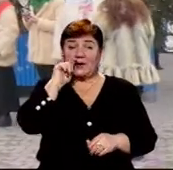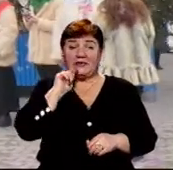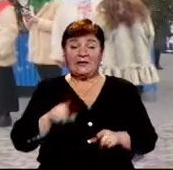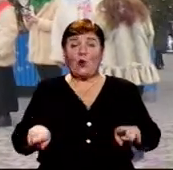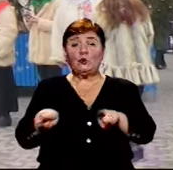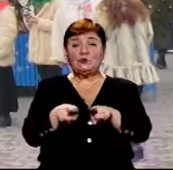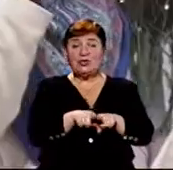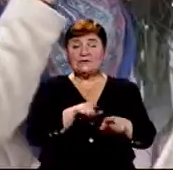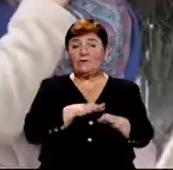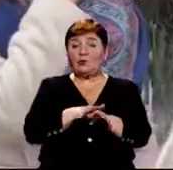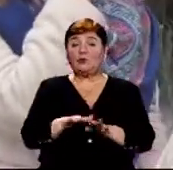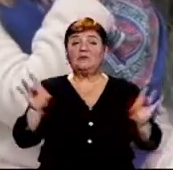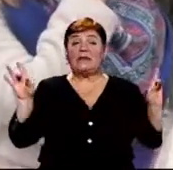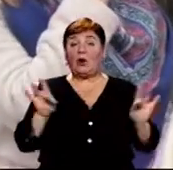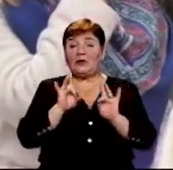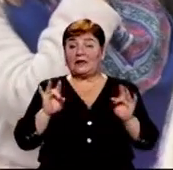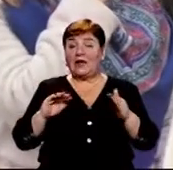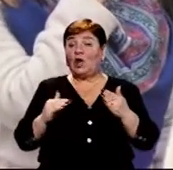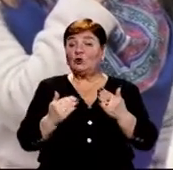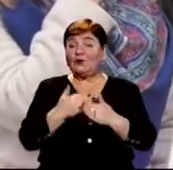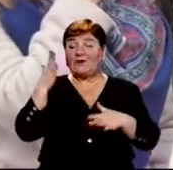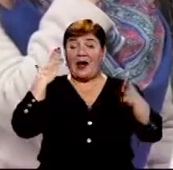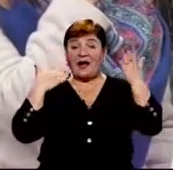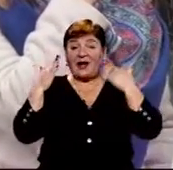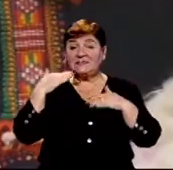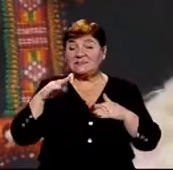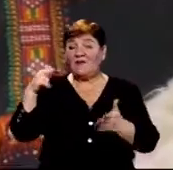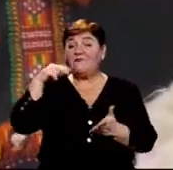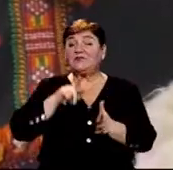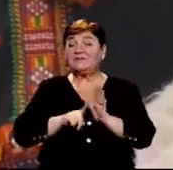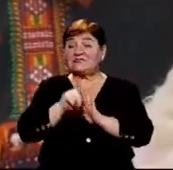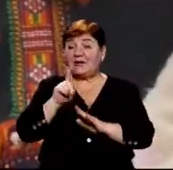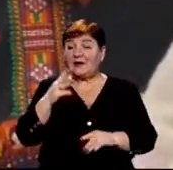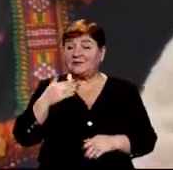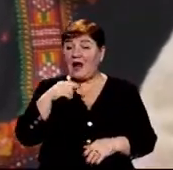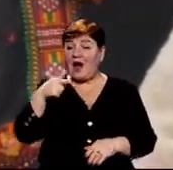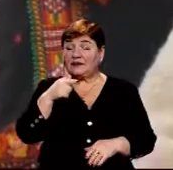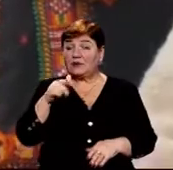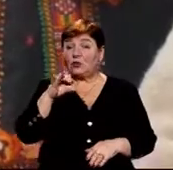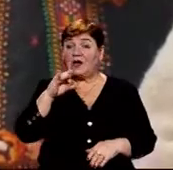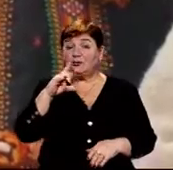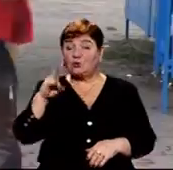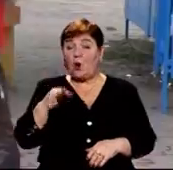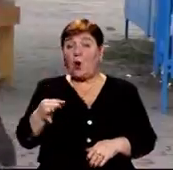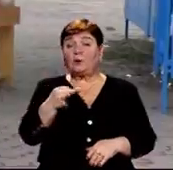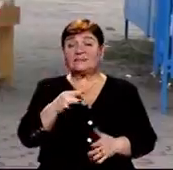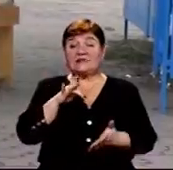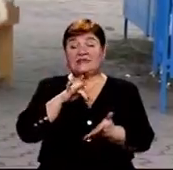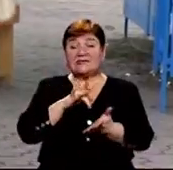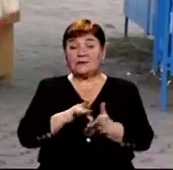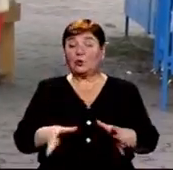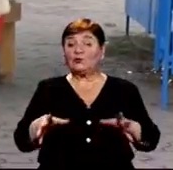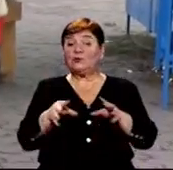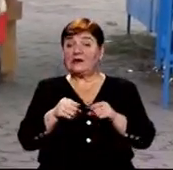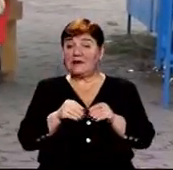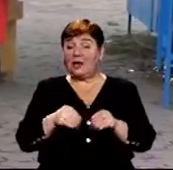одночасно виконували колядку «Нова радість стала». За словами організаторки заходу в Ужгороді, Ганни Другальчук обласний центр вдруге долучається